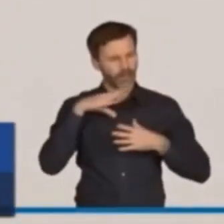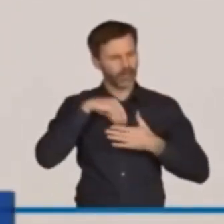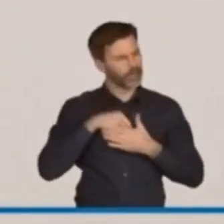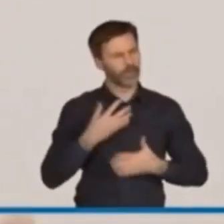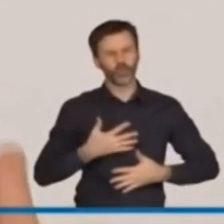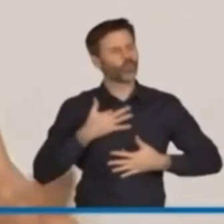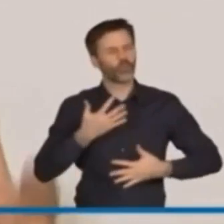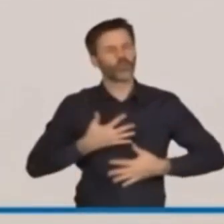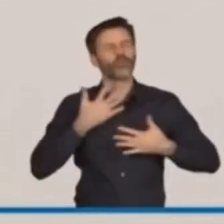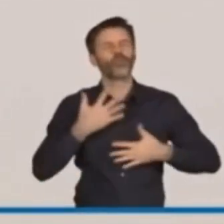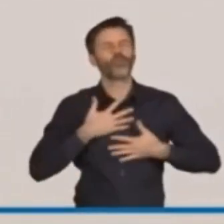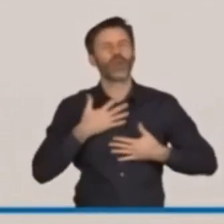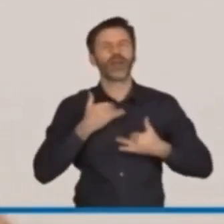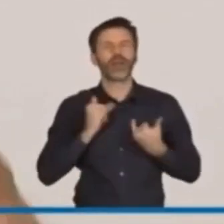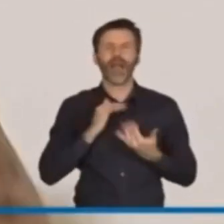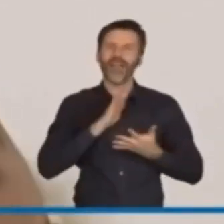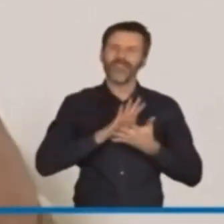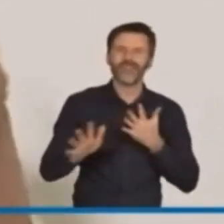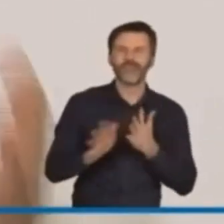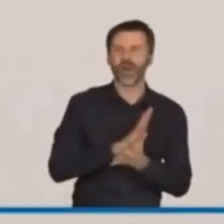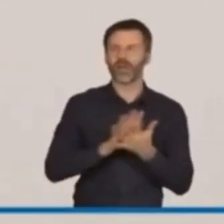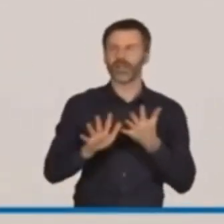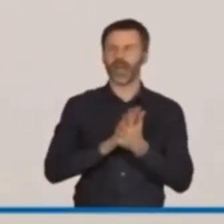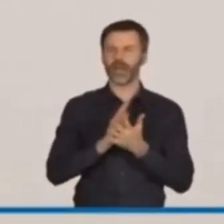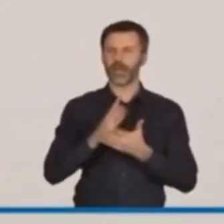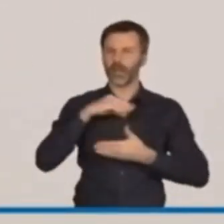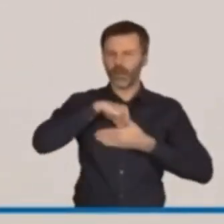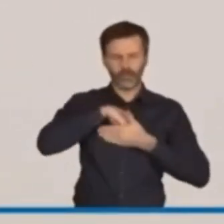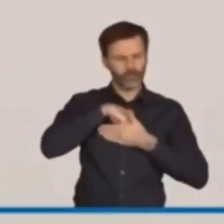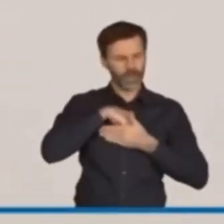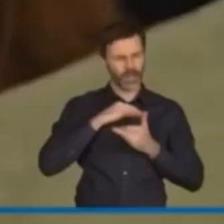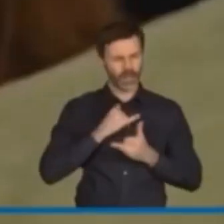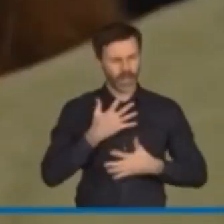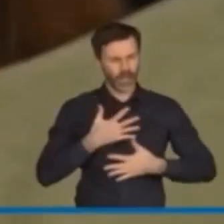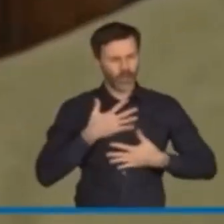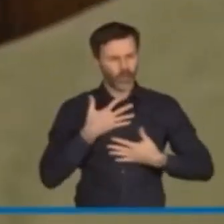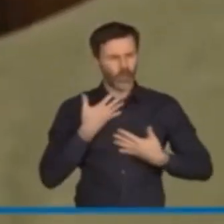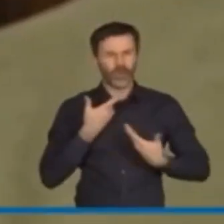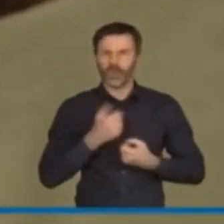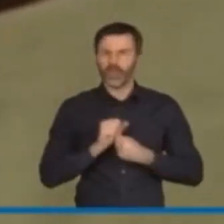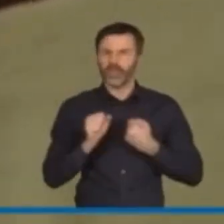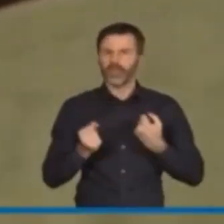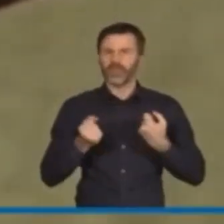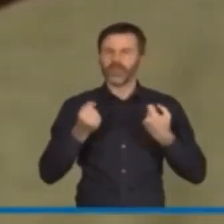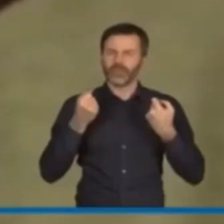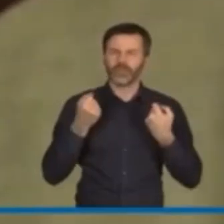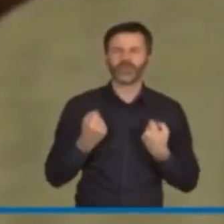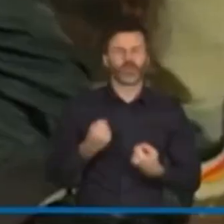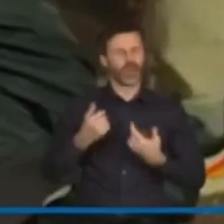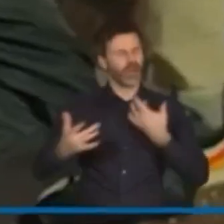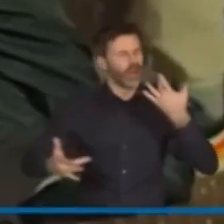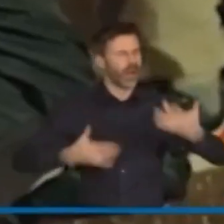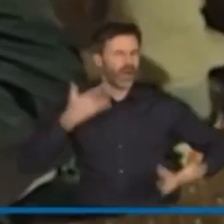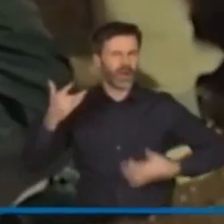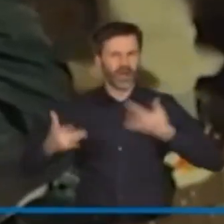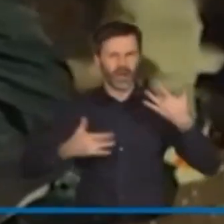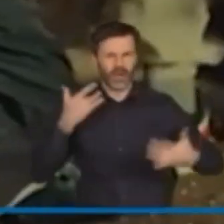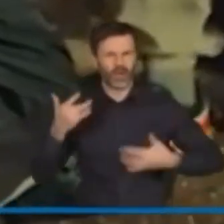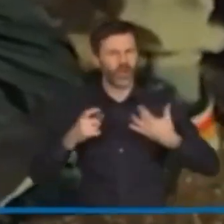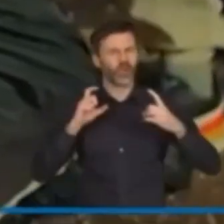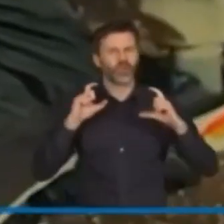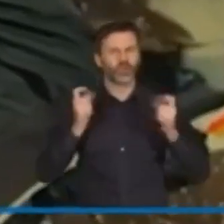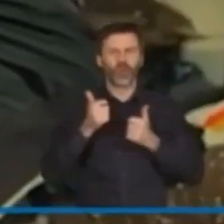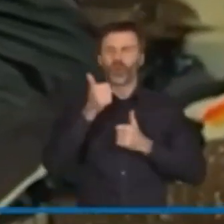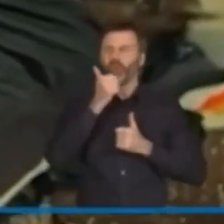przeżywa wojnę, kiedy jest w takim momencie takiej wojennej traumy i coś